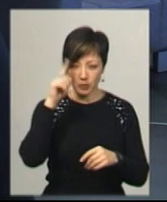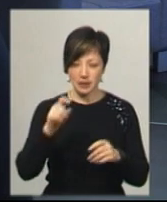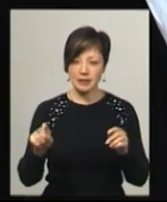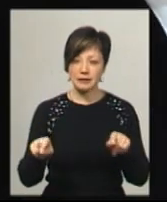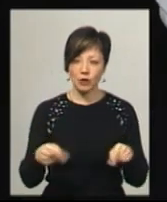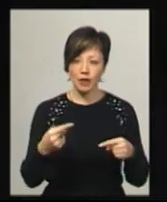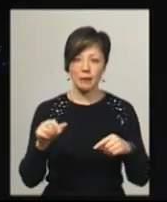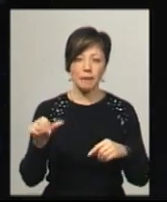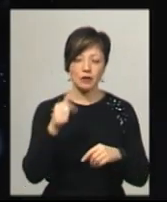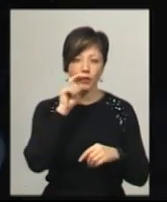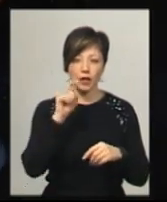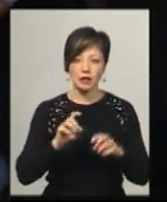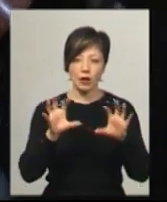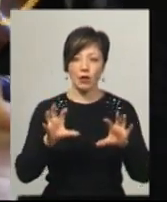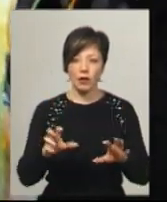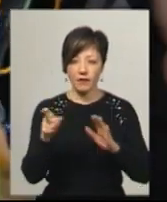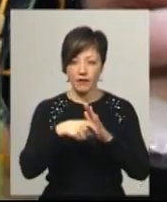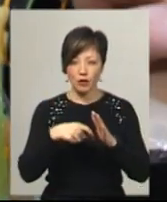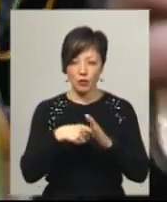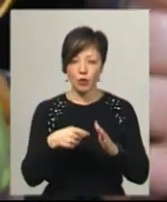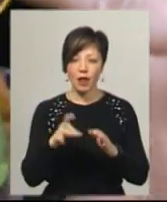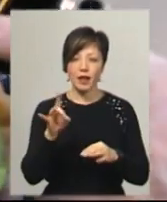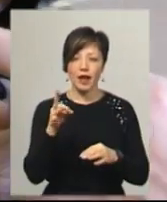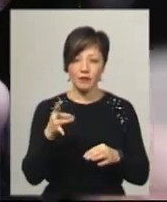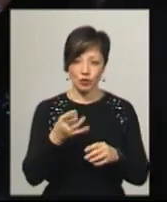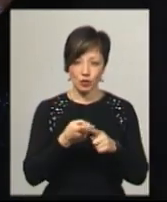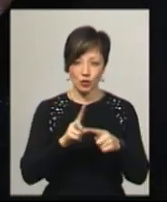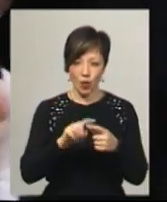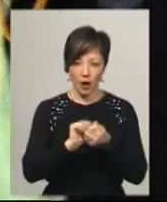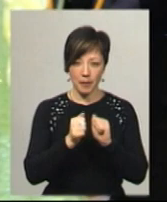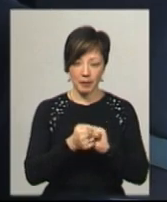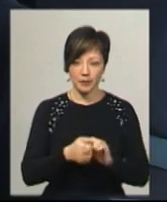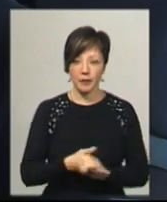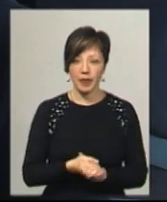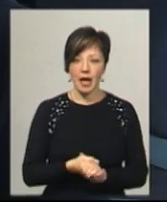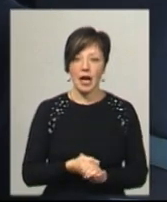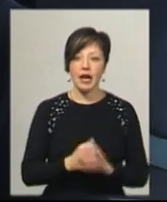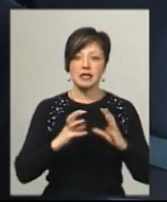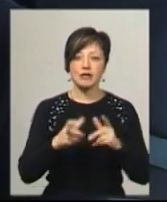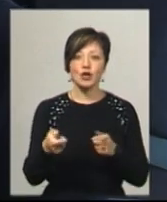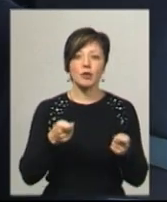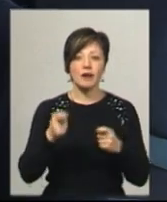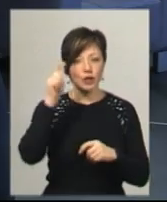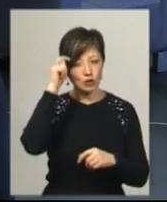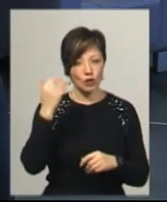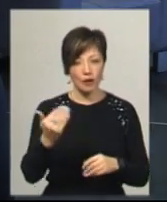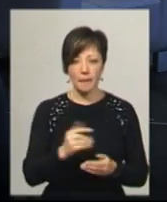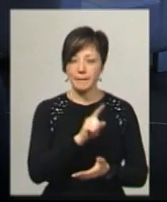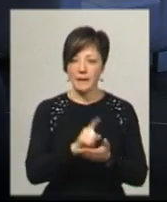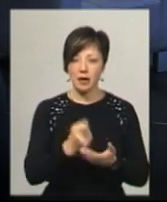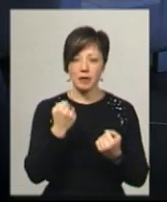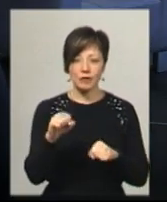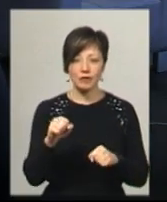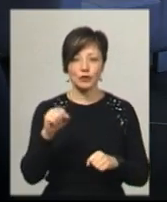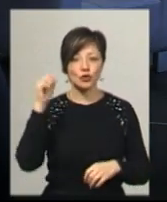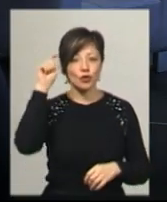в Україні легальне підприємство з видобутку сонячного каменю на Рівненщині. Світ управління чоловіків. Я думаю, що ми маємо перемагати